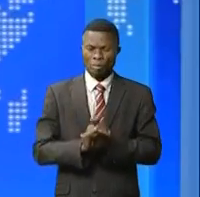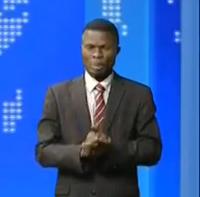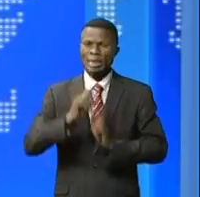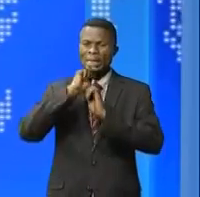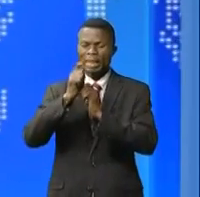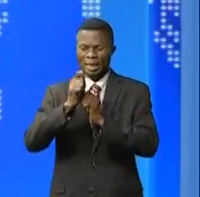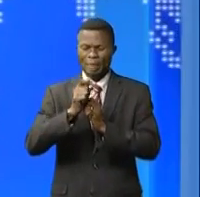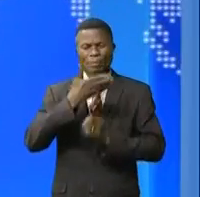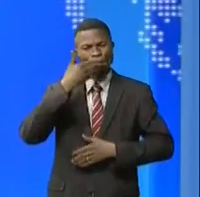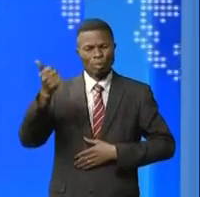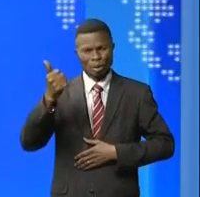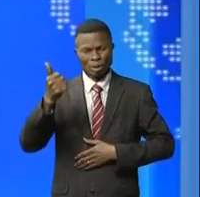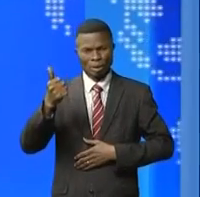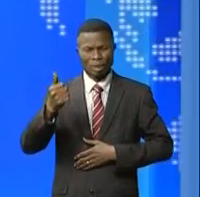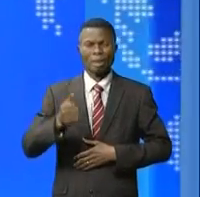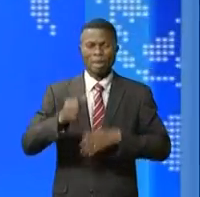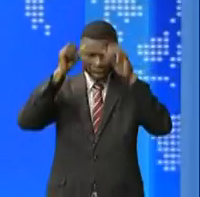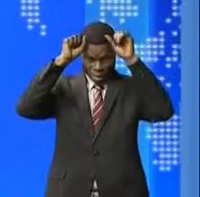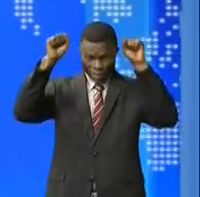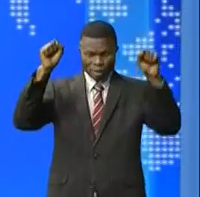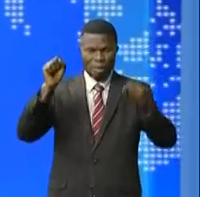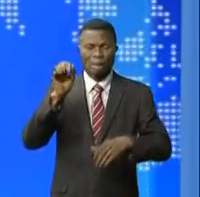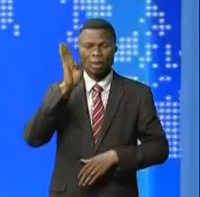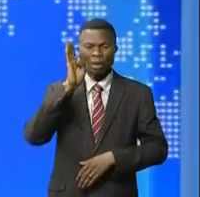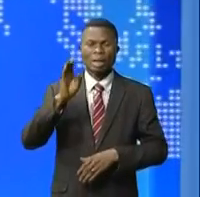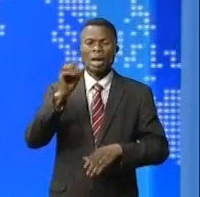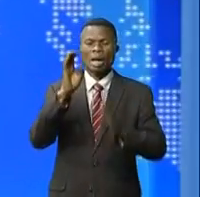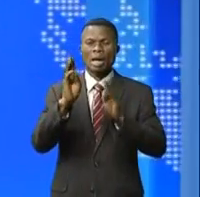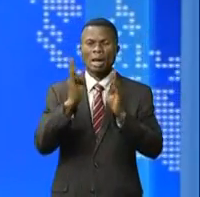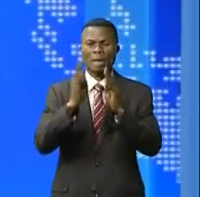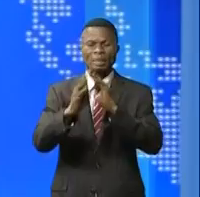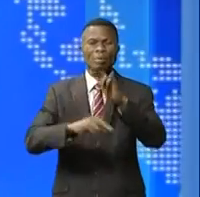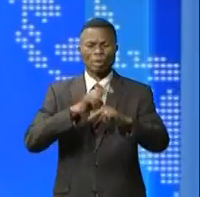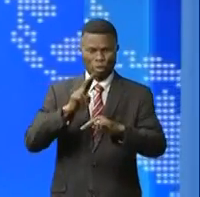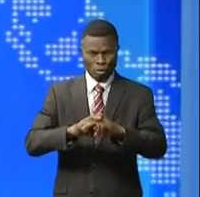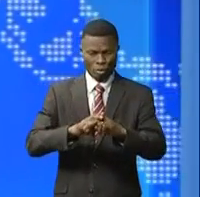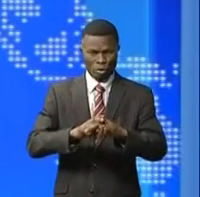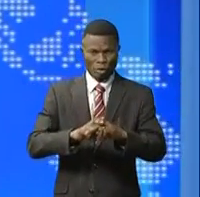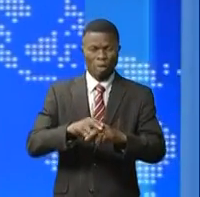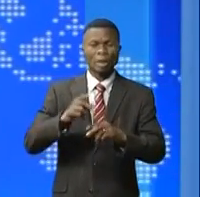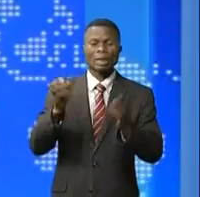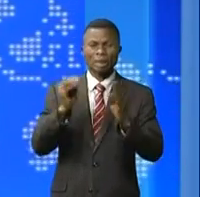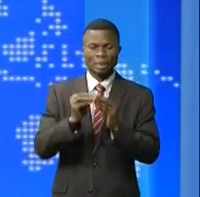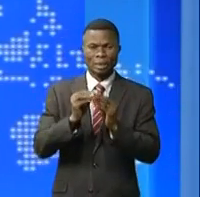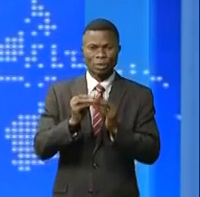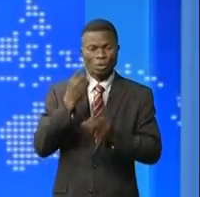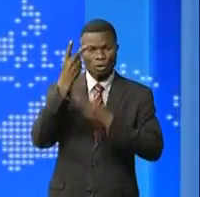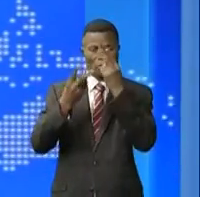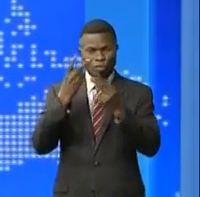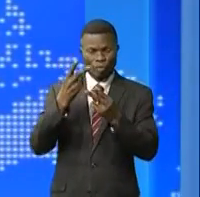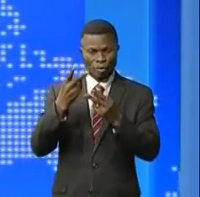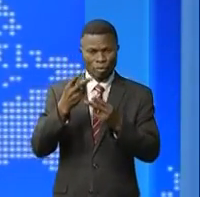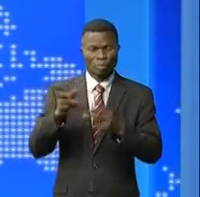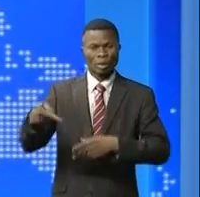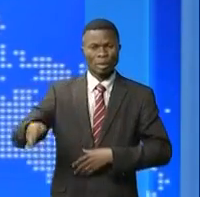généreux signé Christophe Mbosokodiampoanga, président de l'Assemblée nationale. C'était lors de son récent séjour dans